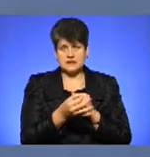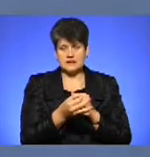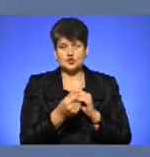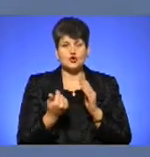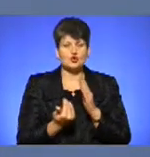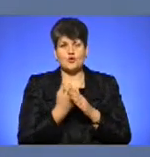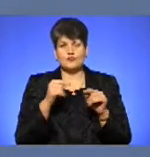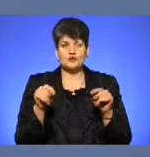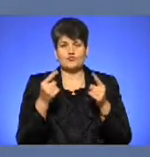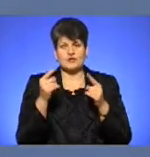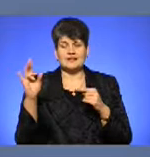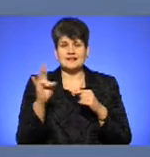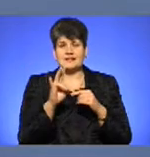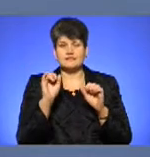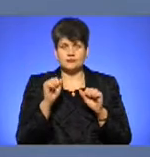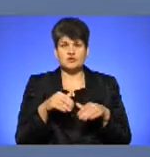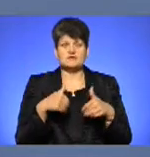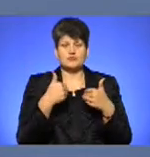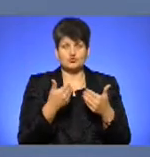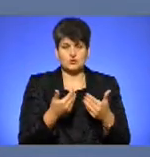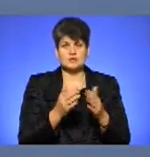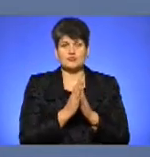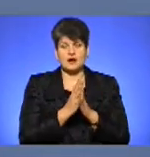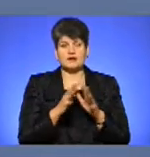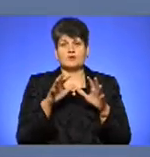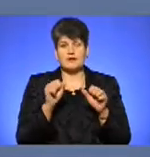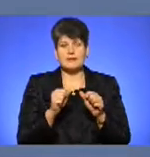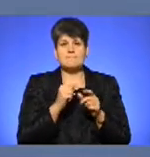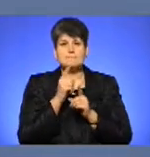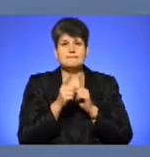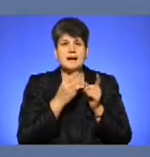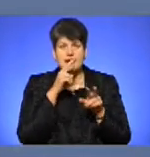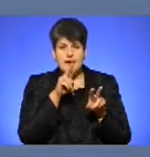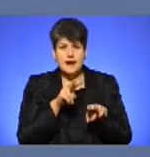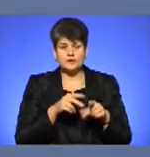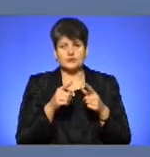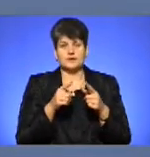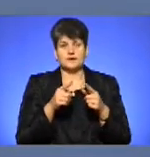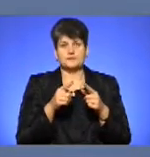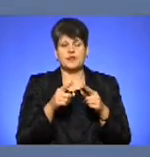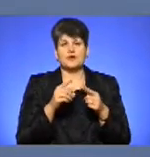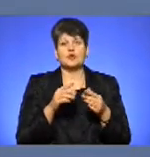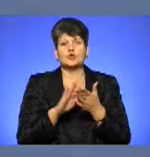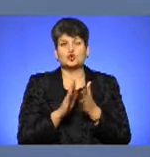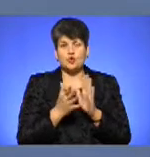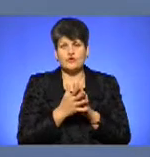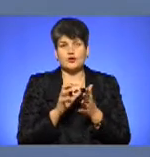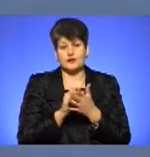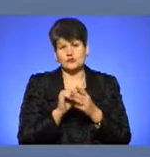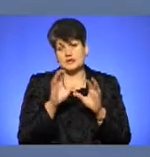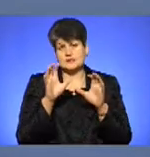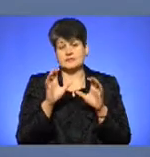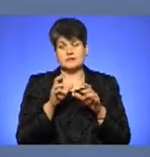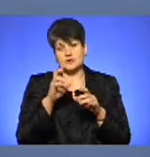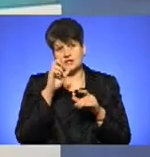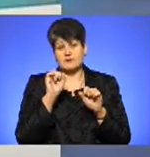новостворена церква зможе звернутися із проханням до влади, переглянути умови договору оренди святин, яка ми зараз керуємо Московський патріархат. Тоді держава зможе у законодавчому полі